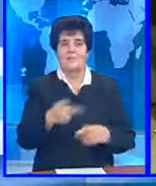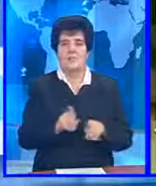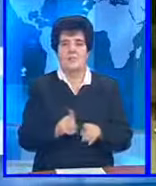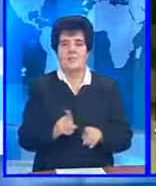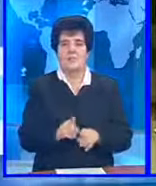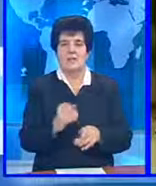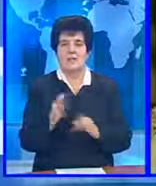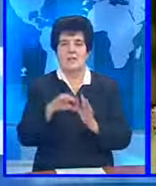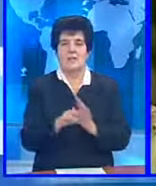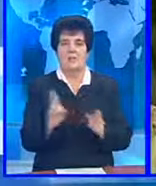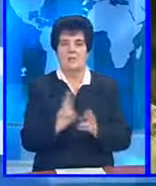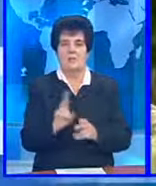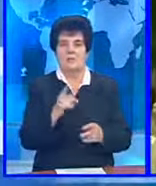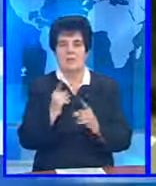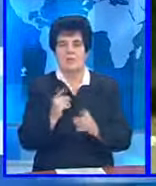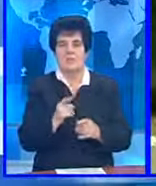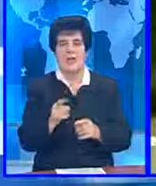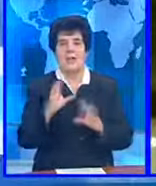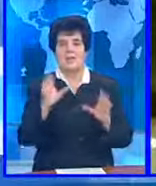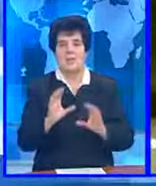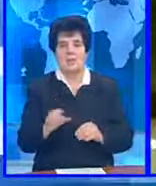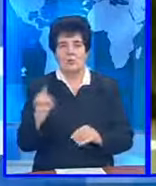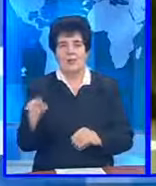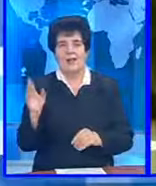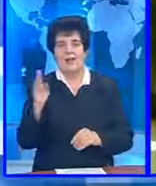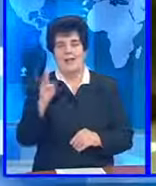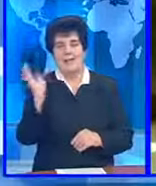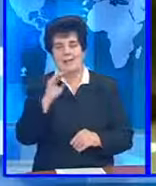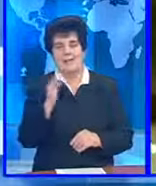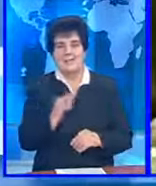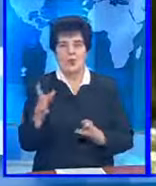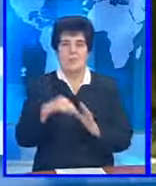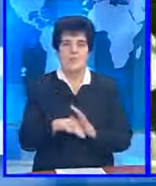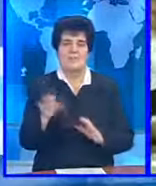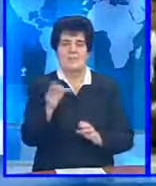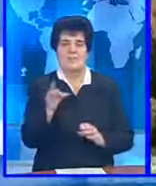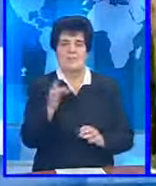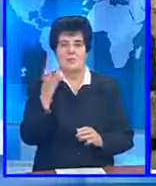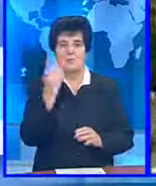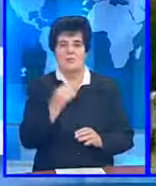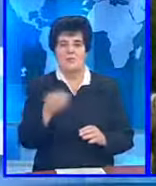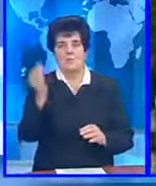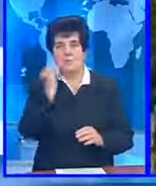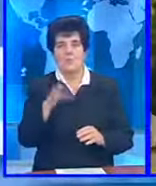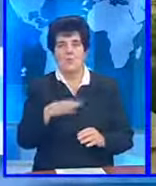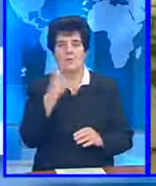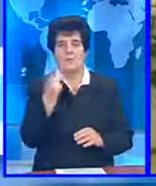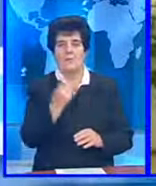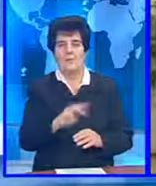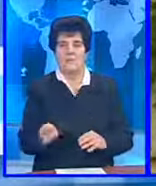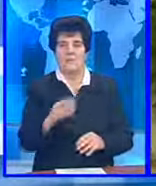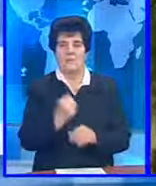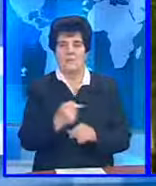cadrul întrevederii nu s-a discutat despre statutul special al Transnistriei în componența Republicii Moldova. Scopul principal al întrevederii în opinia prim-ministrului a